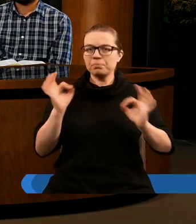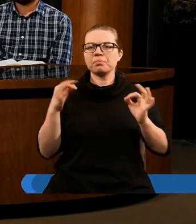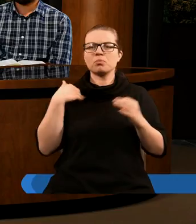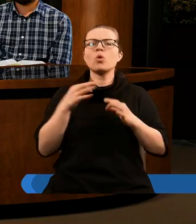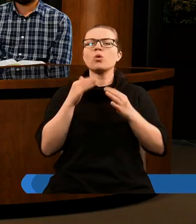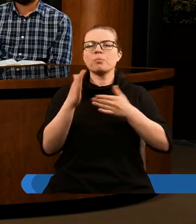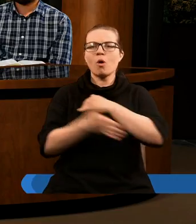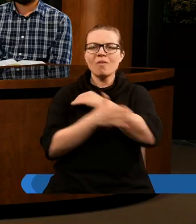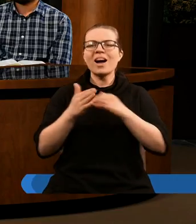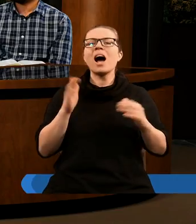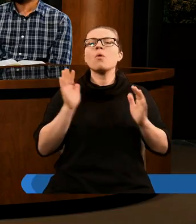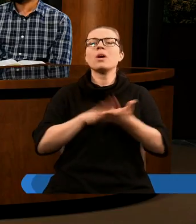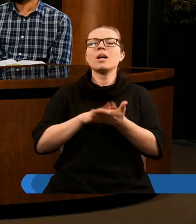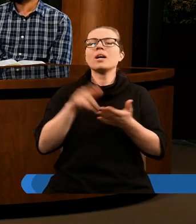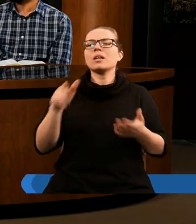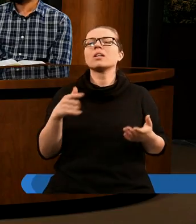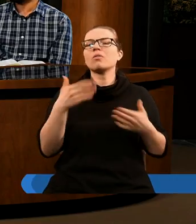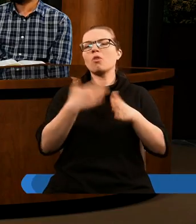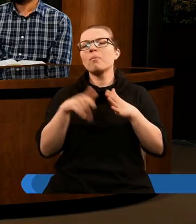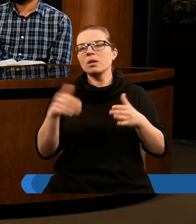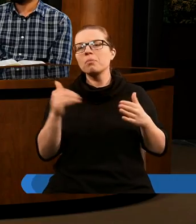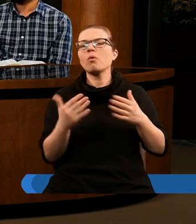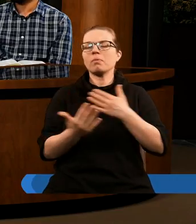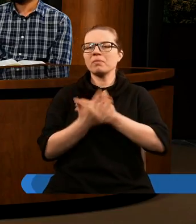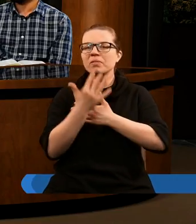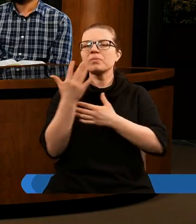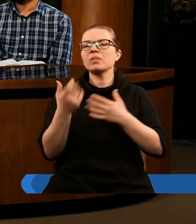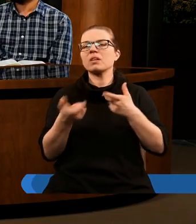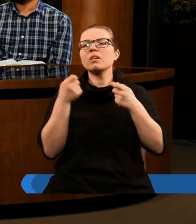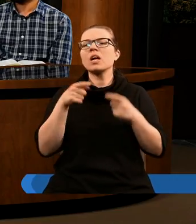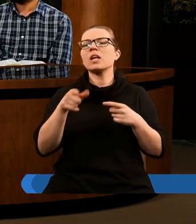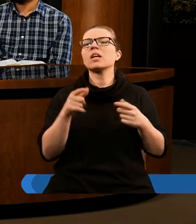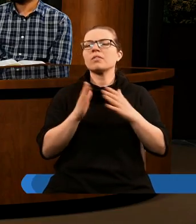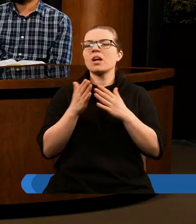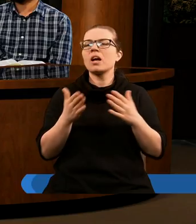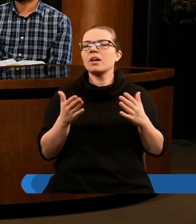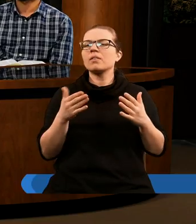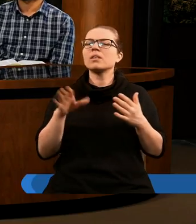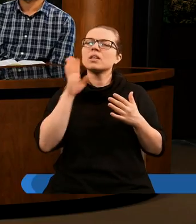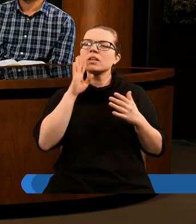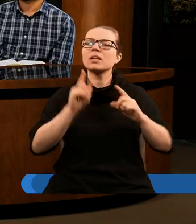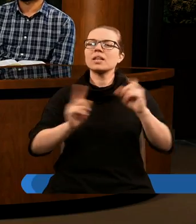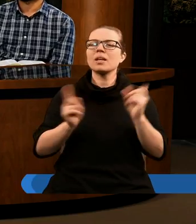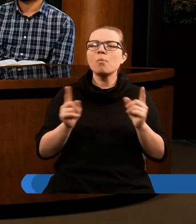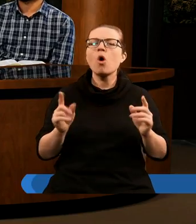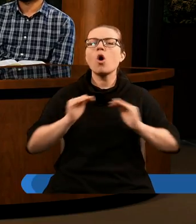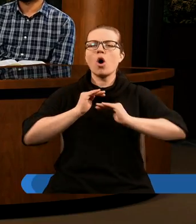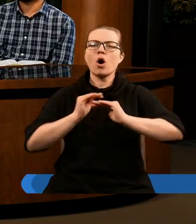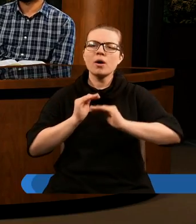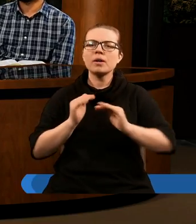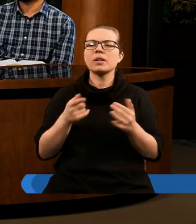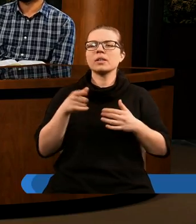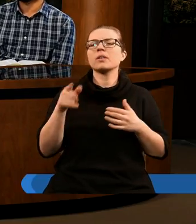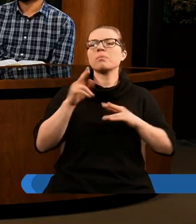pochwały, dlatego oszczędził tych ludzi. Wobec tego możemy wnioskować, że właśnie pieczęć, czy ten znak, to jest taki symbol ochrony, też